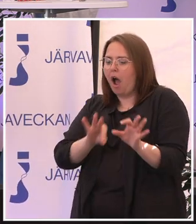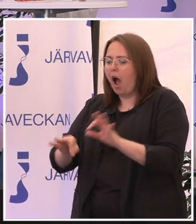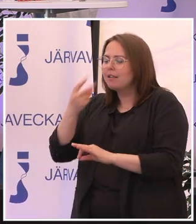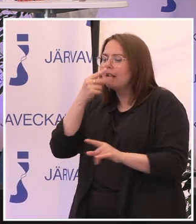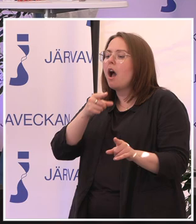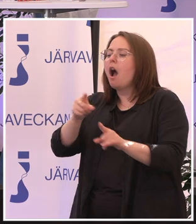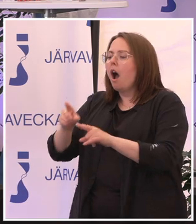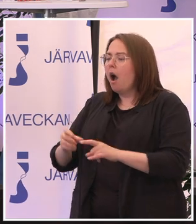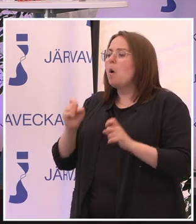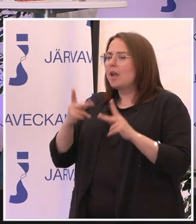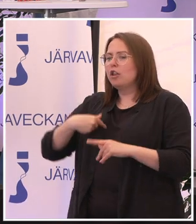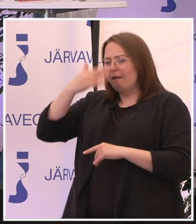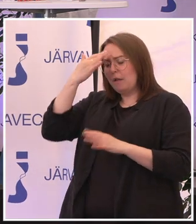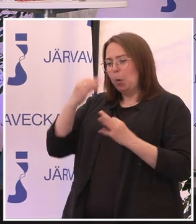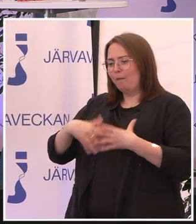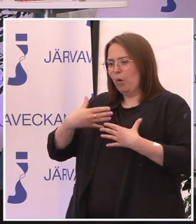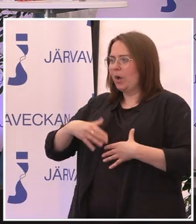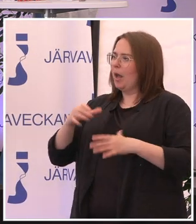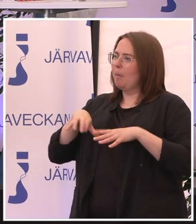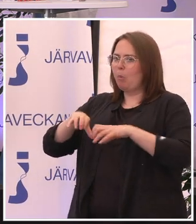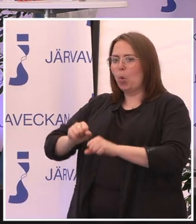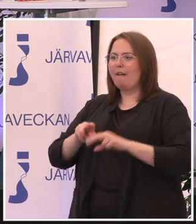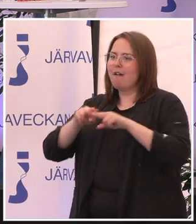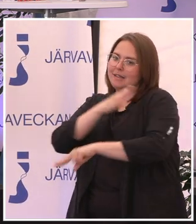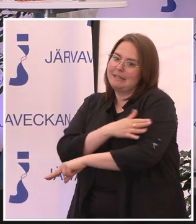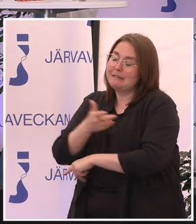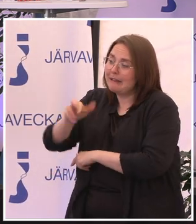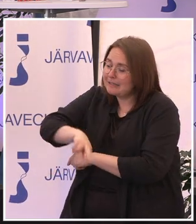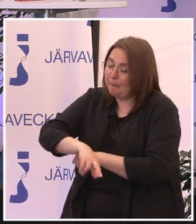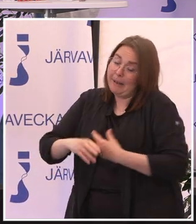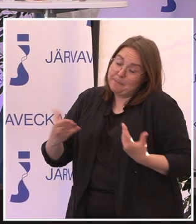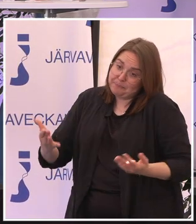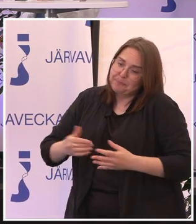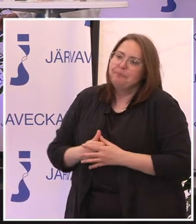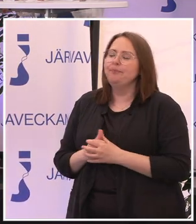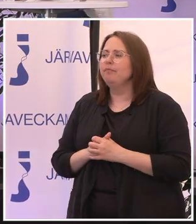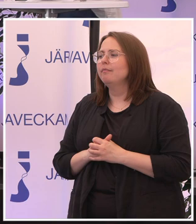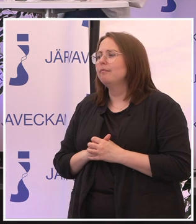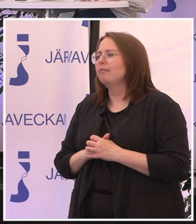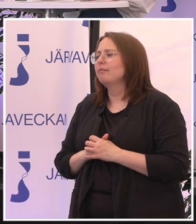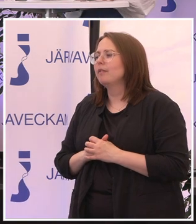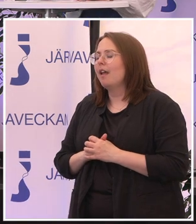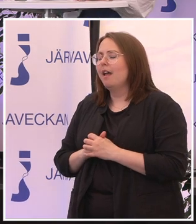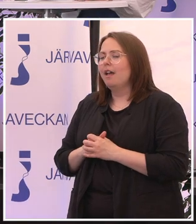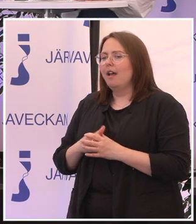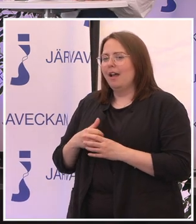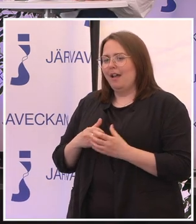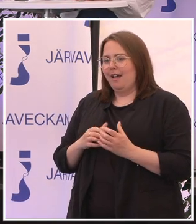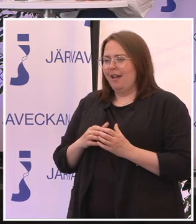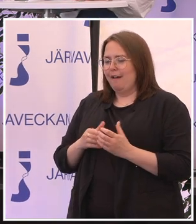då vet jag hur jag ska klicka mig vidare eller boka min färdtjänstresa. Eller vad det nu kan handla om. Den sjätte